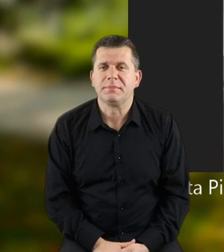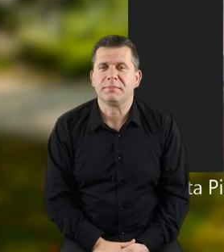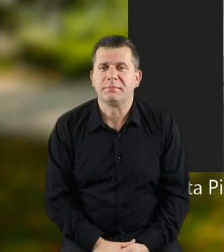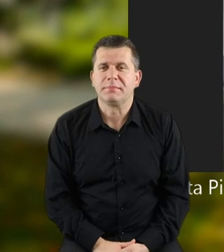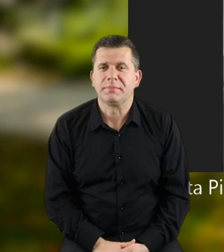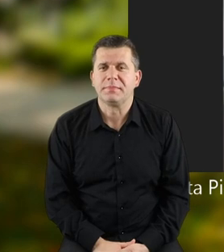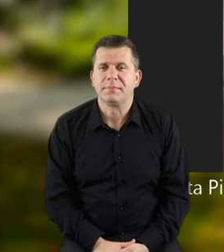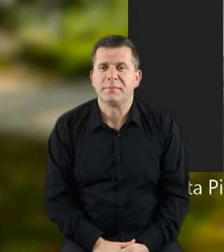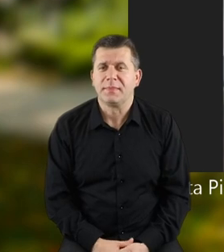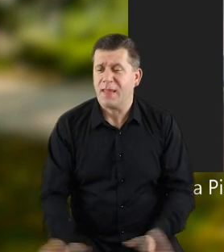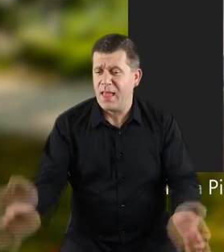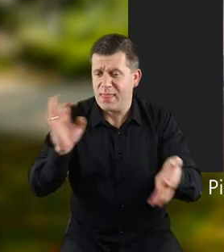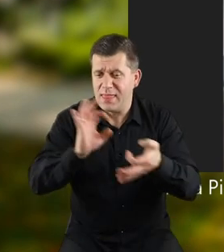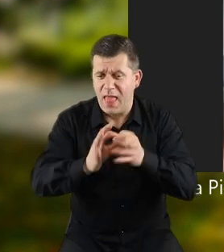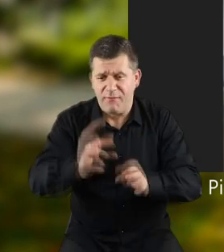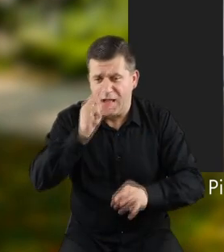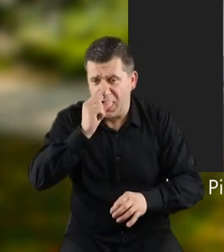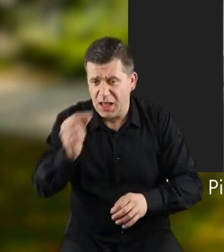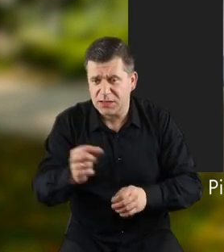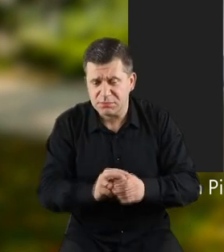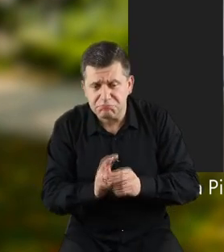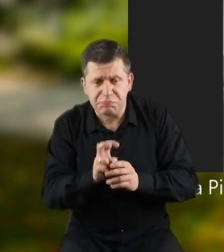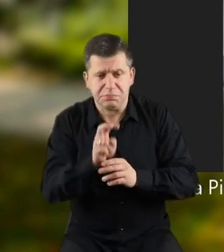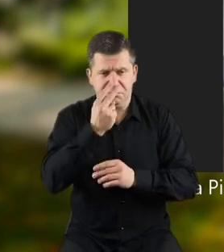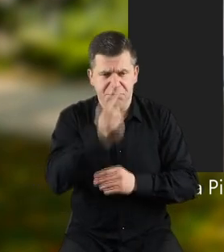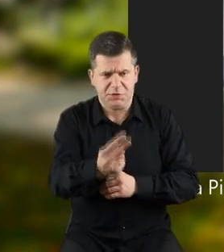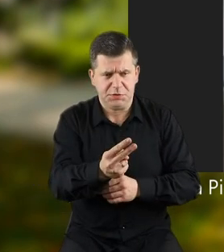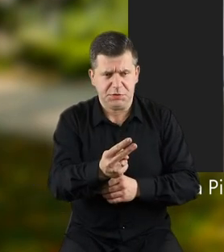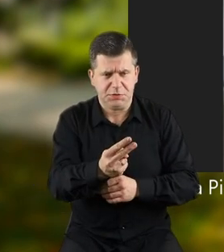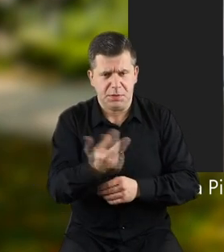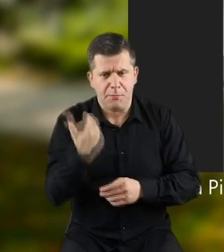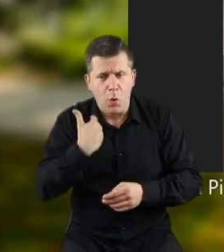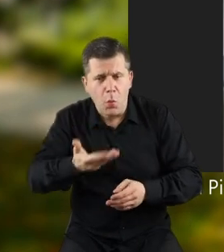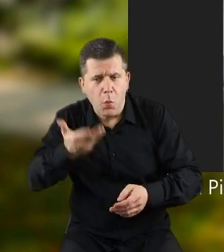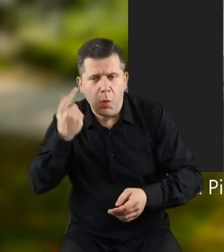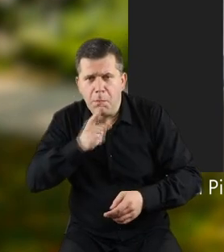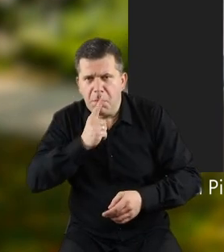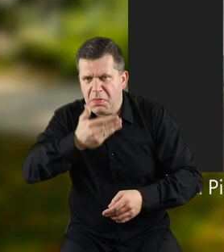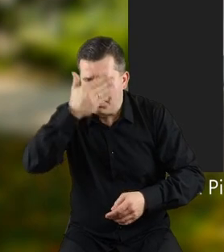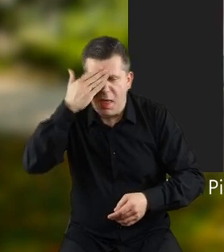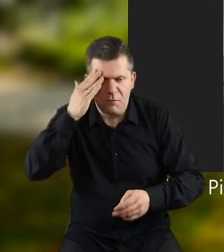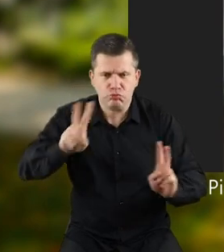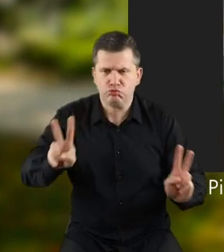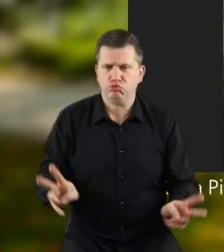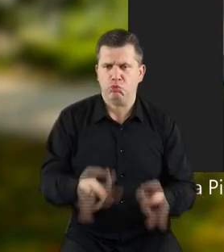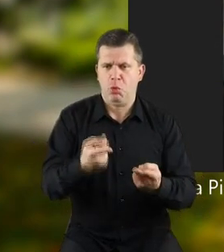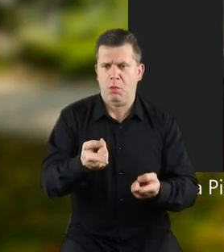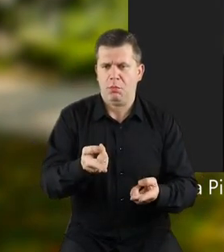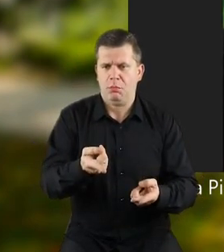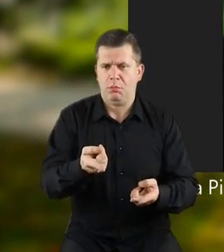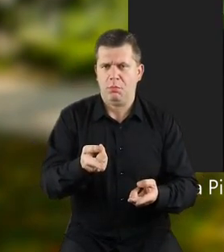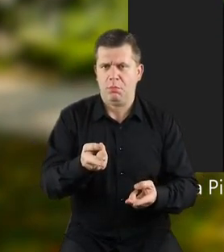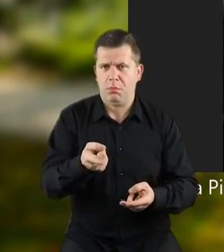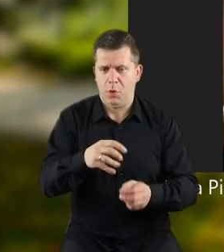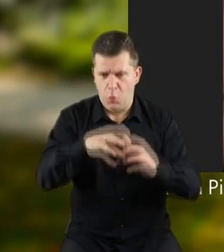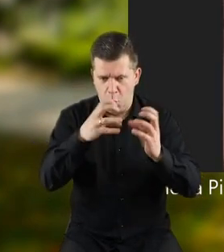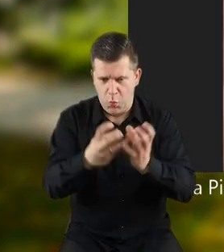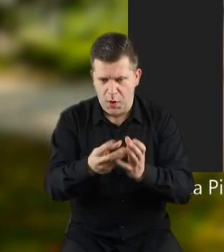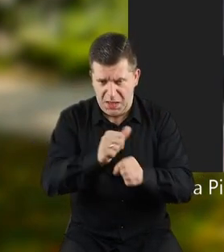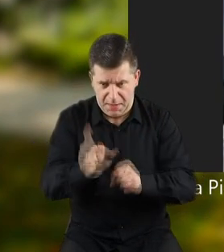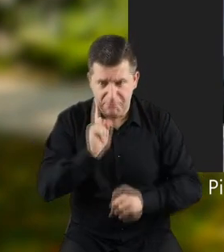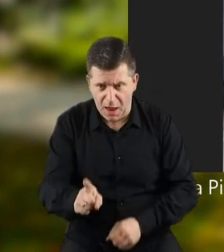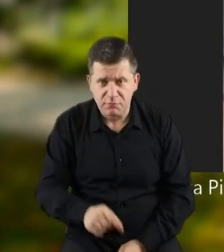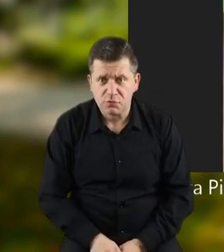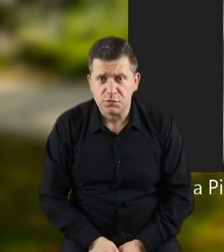Nie chcę się otwarzyć. Nawet lisek wyjrzał z nory, który milczał do tej pory. Nie wiadomo, skąd przybywa i czy